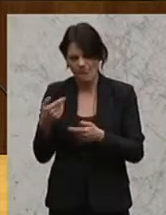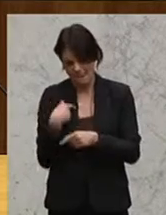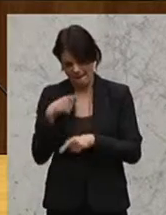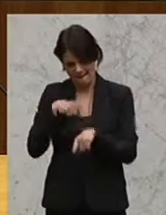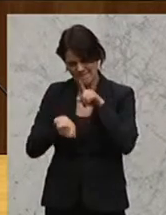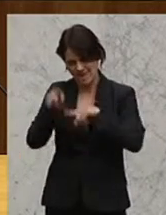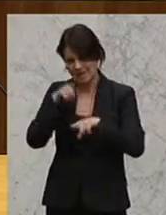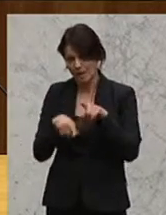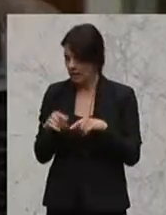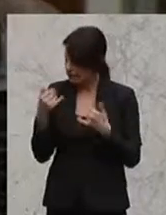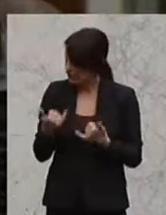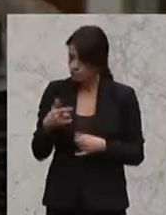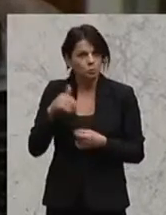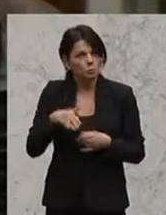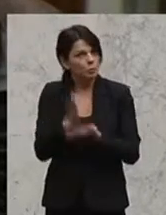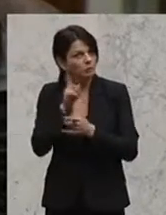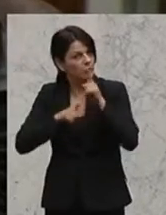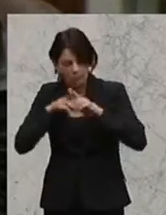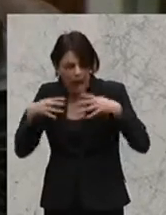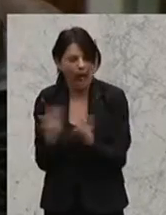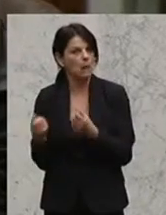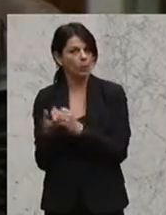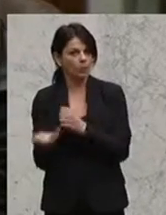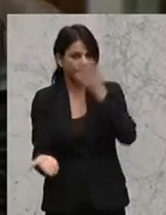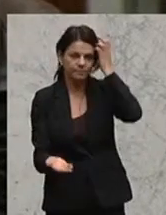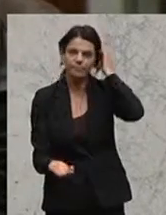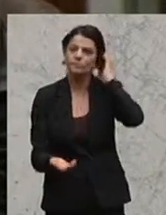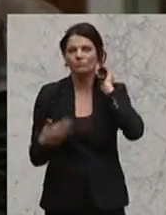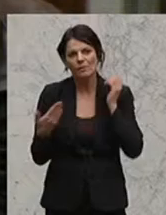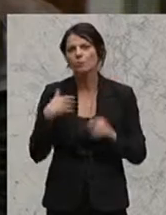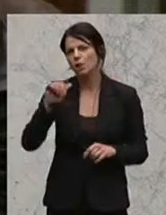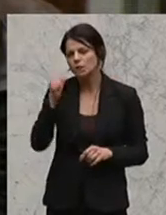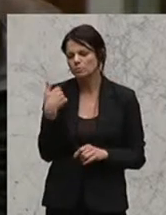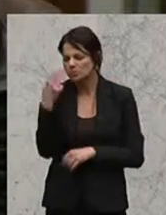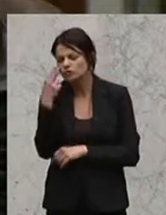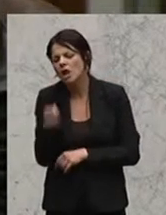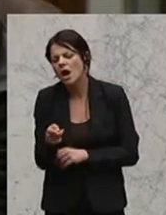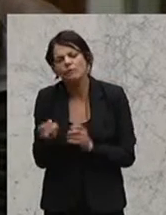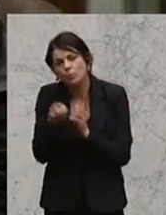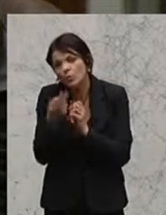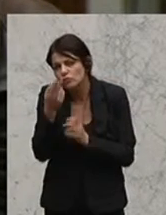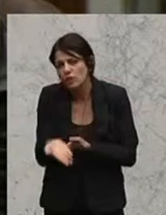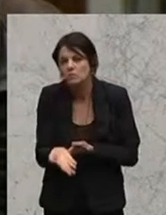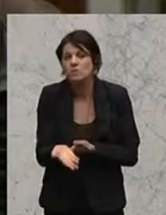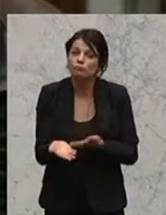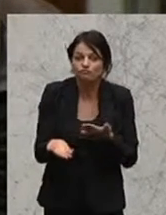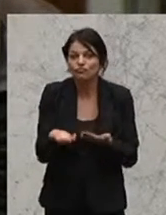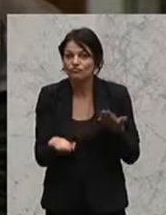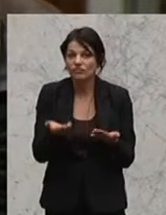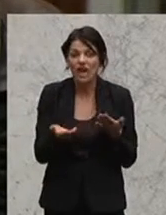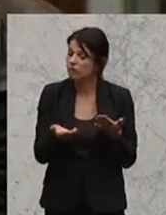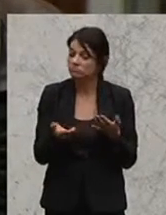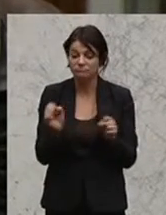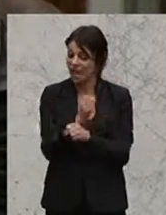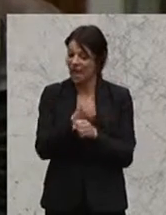Verdacht haben, und den hat man mittlerweile bei allen derartigen Produkten, dann müssen wir uns das zuerst einmal anschauen und allenfalls eben nicht in den